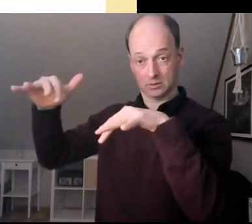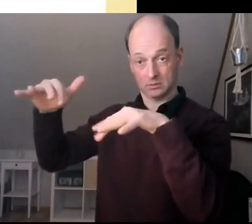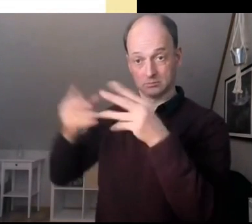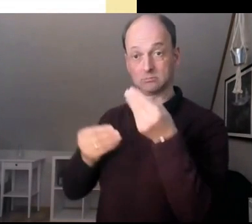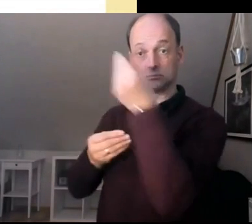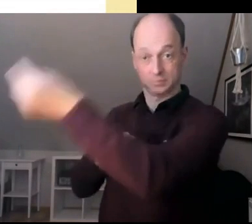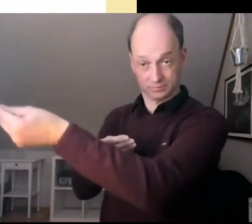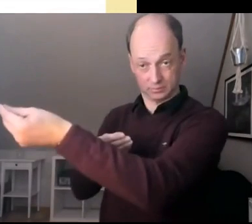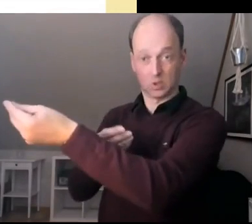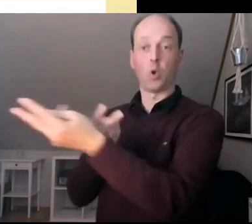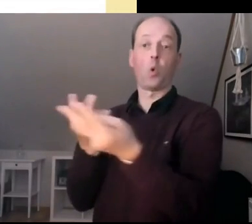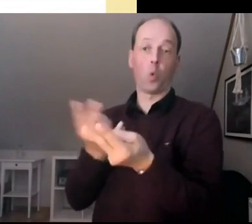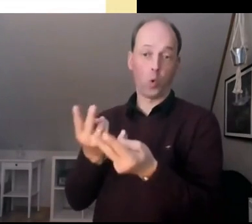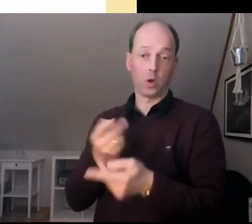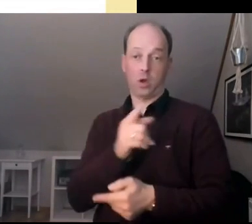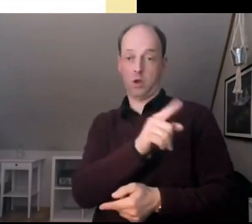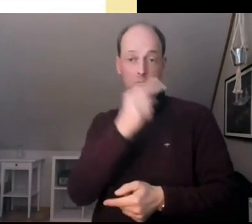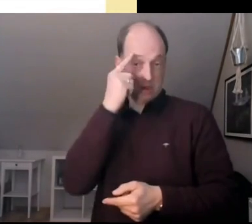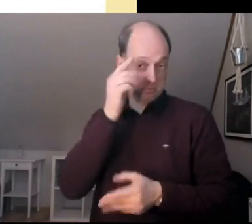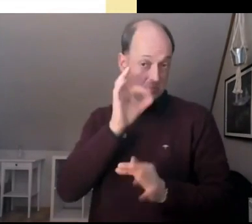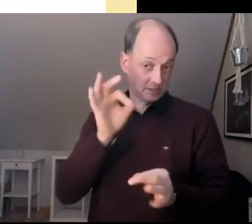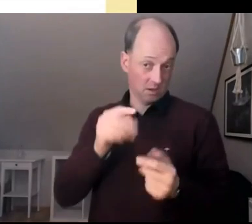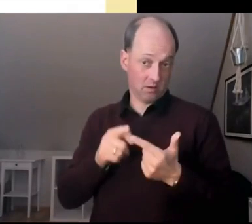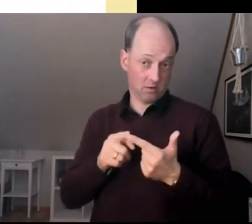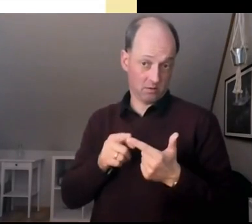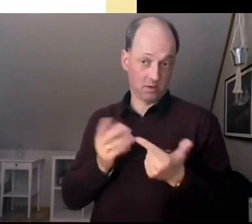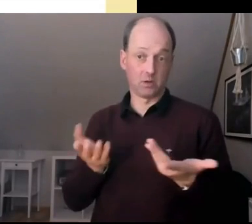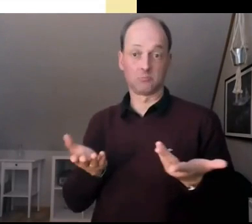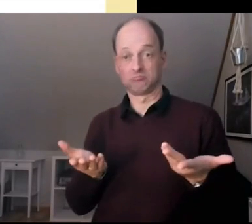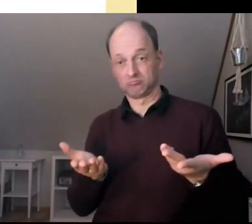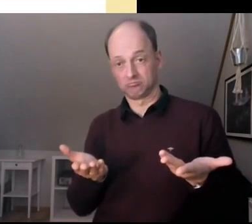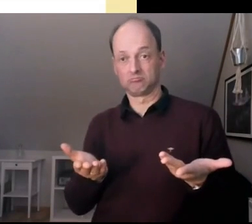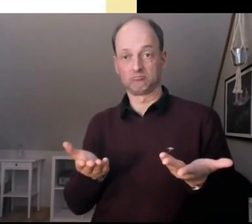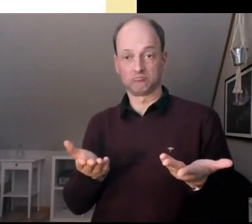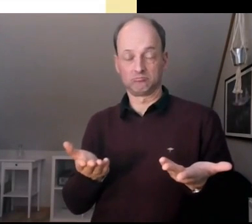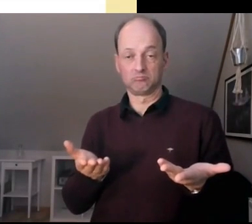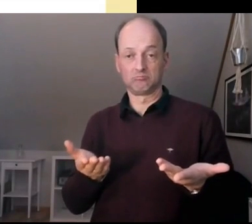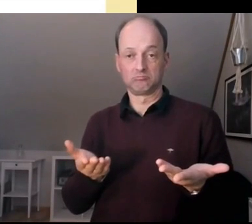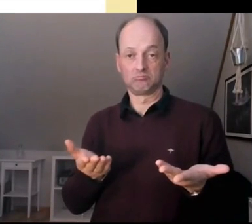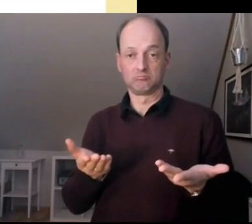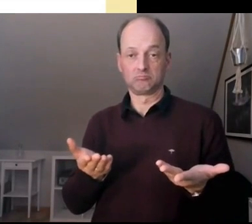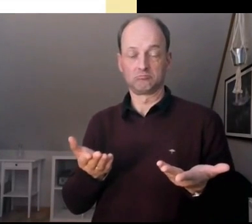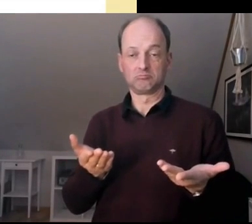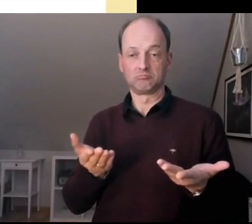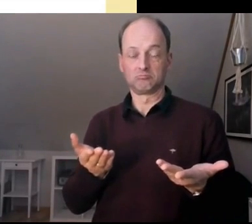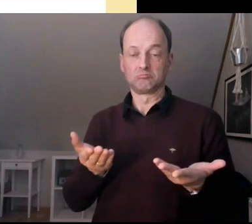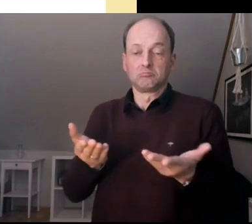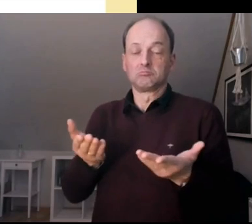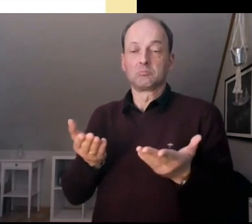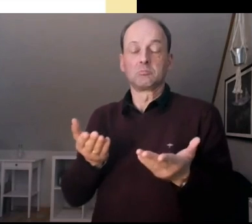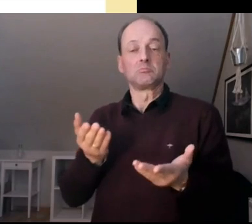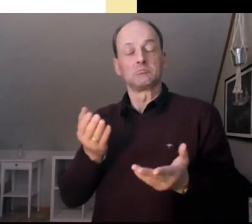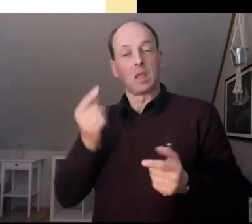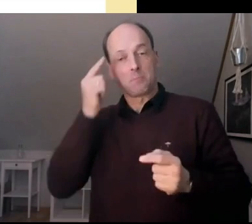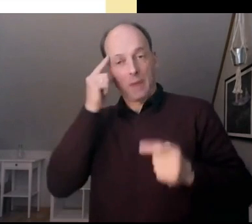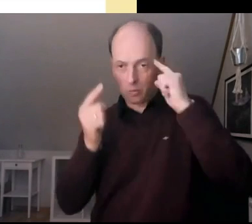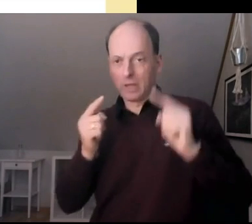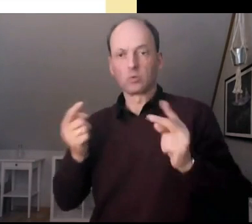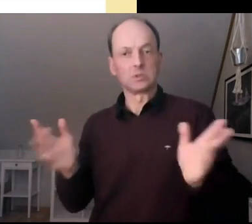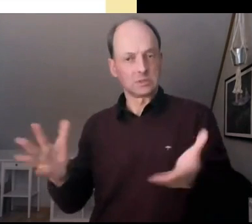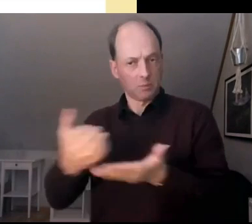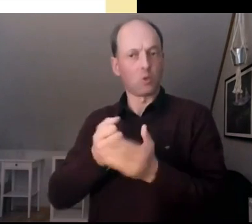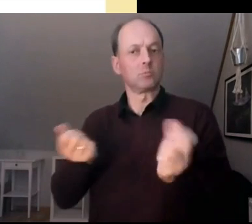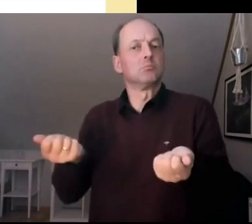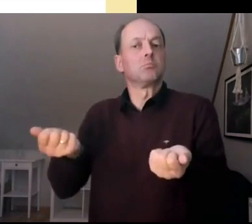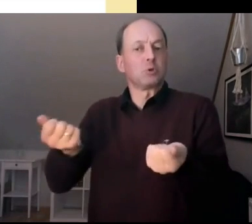es besser fänden, wenn es ein Referendum gibt. dann haben sich die Bürgerinnen und